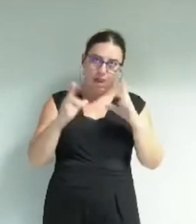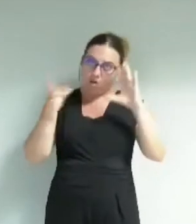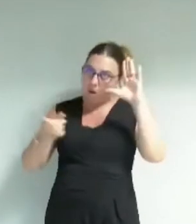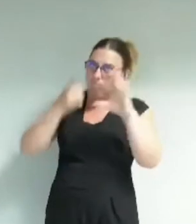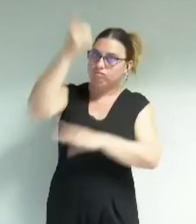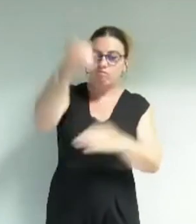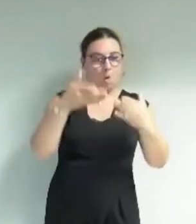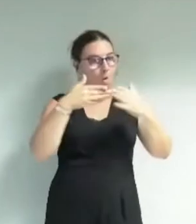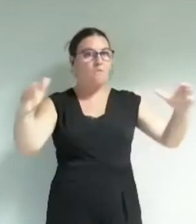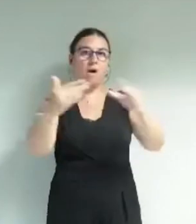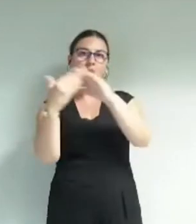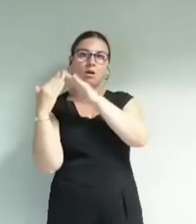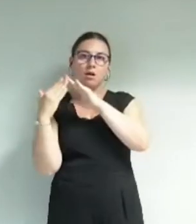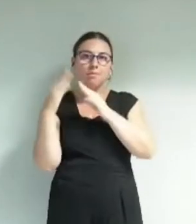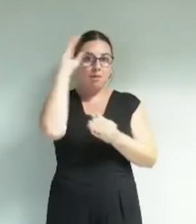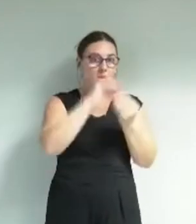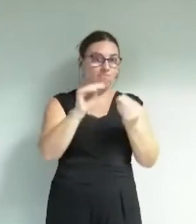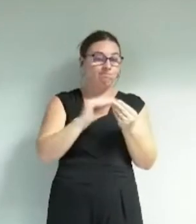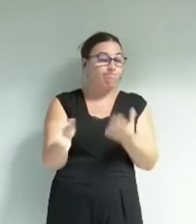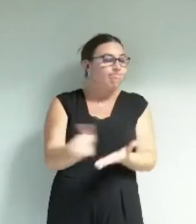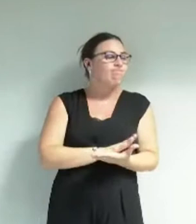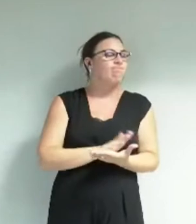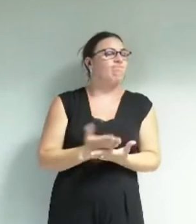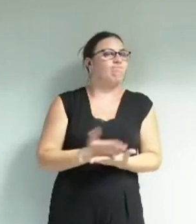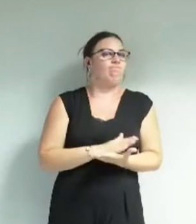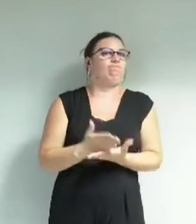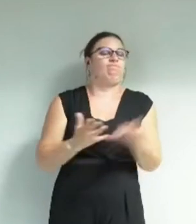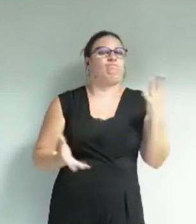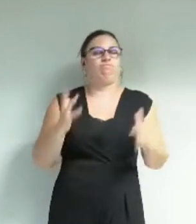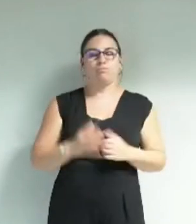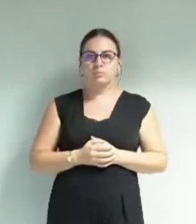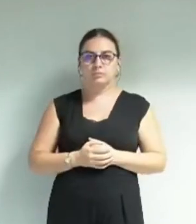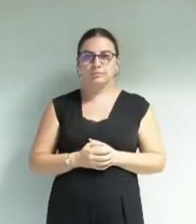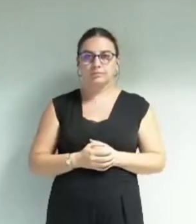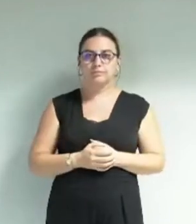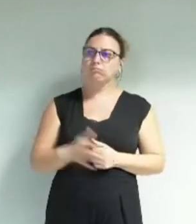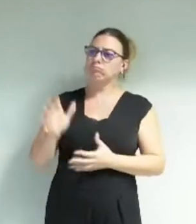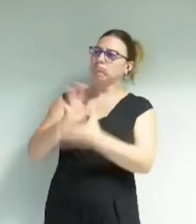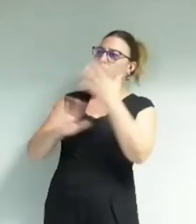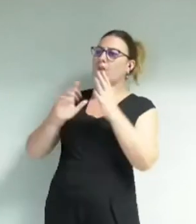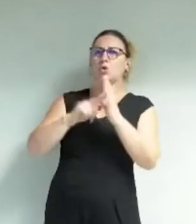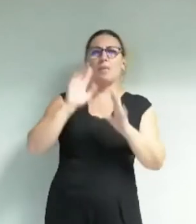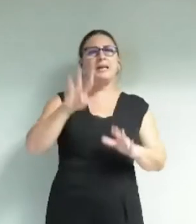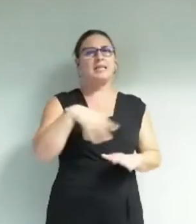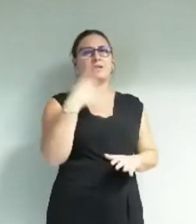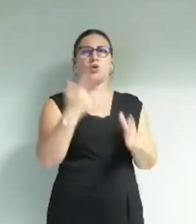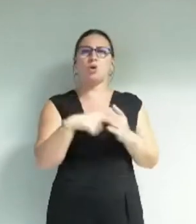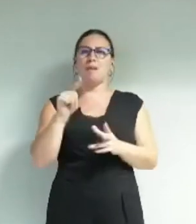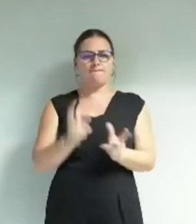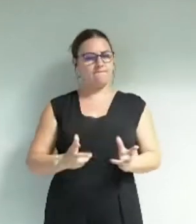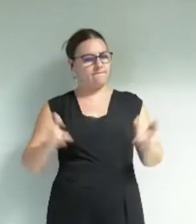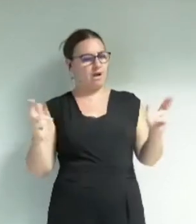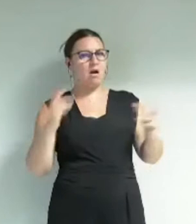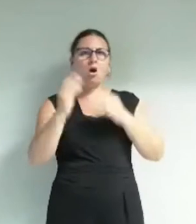mais pourquoi ai-je des doutes ? Vous dites le mandat 2014-2020 a